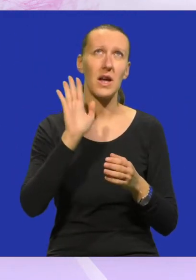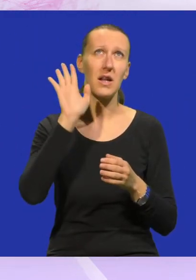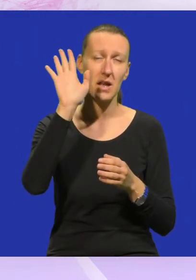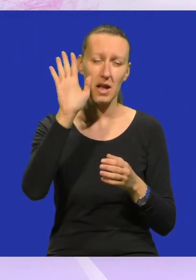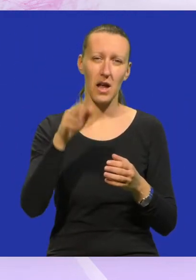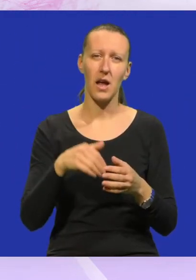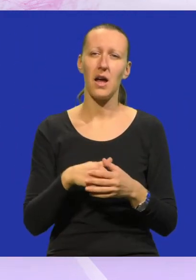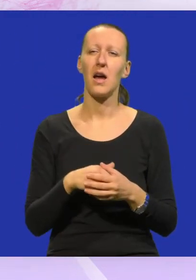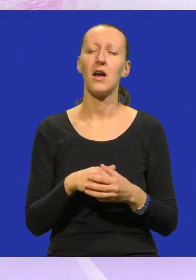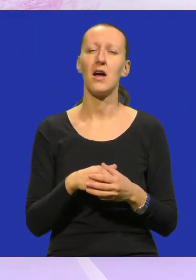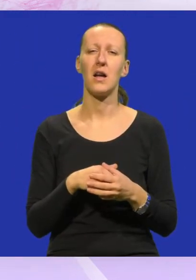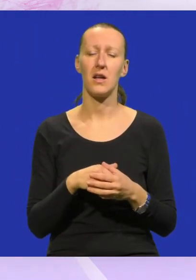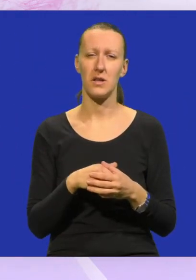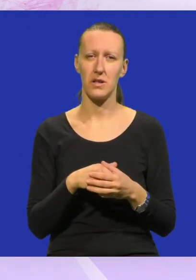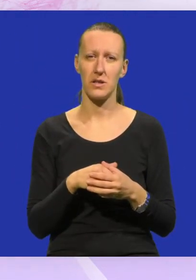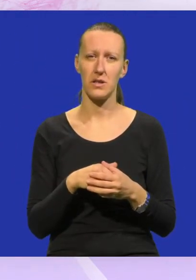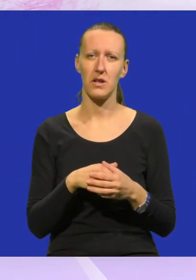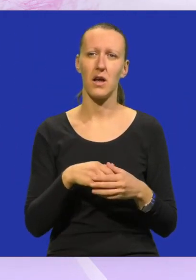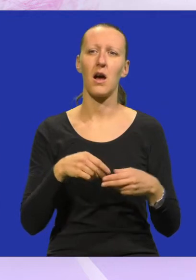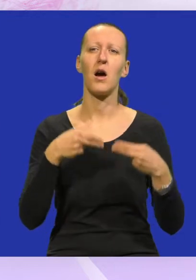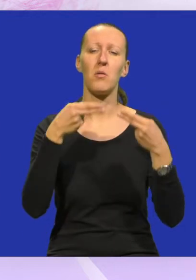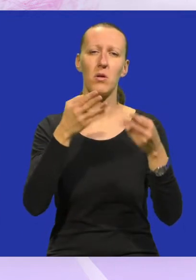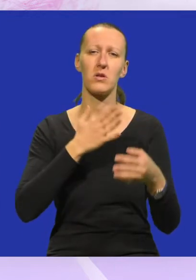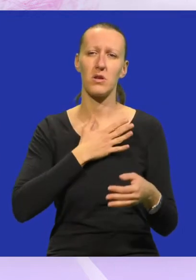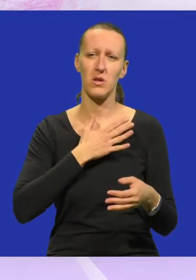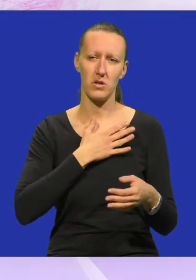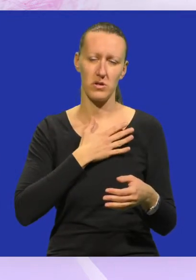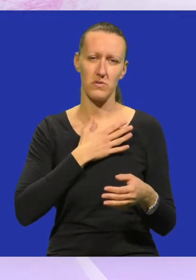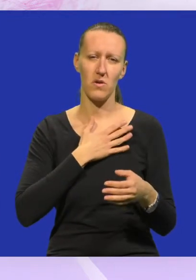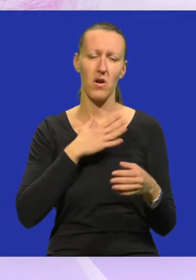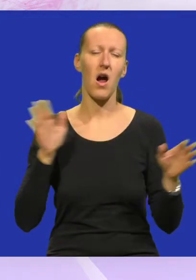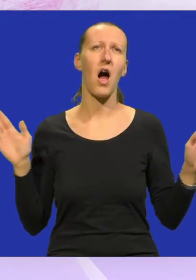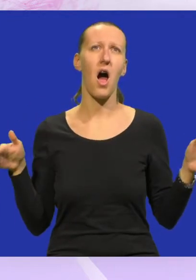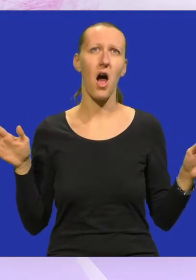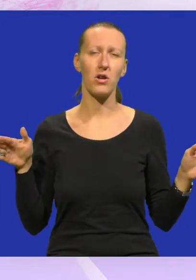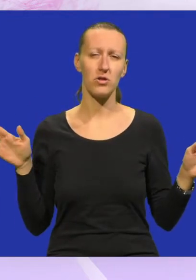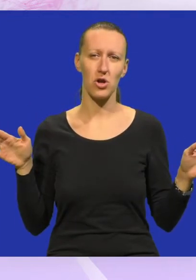poslalo svog anđela.